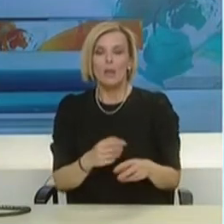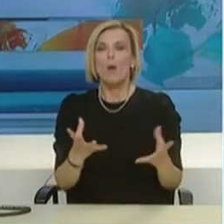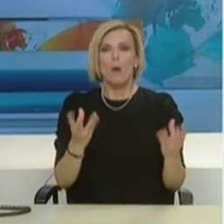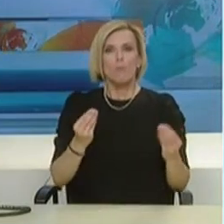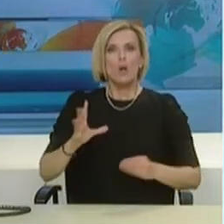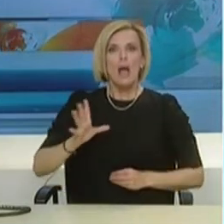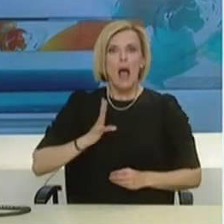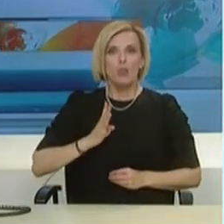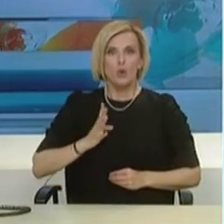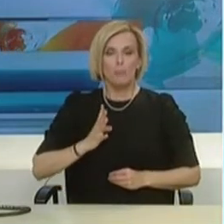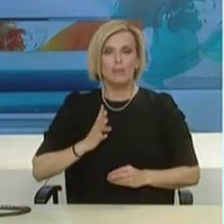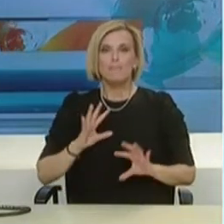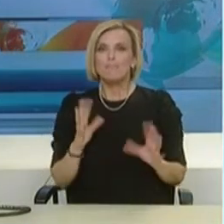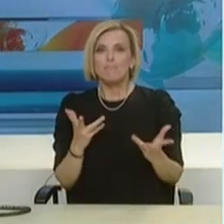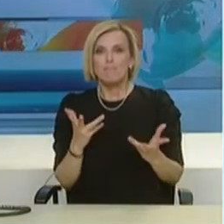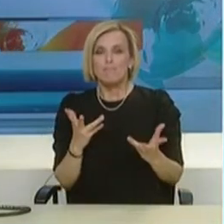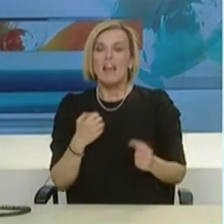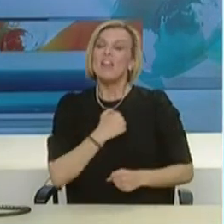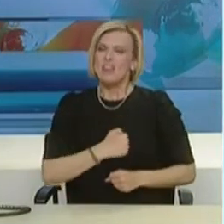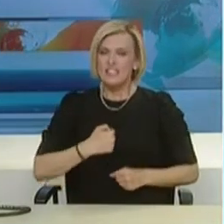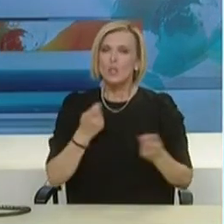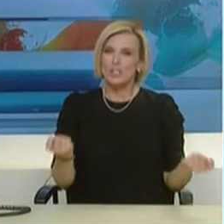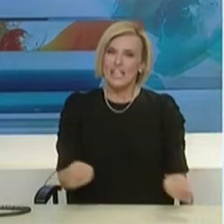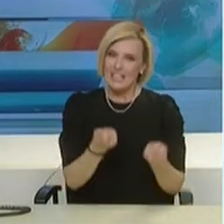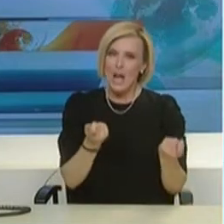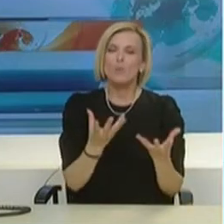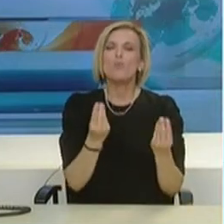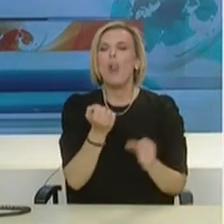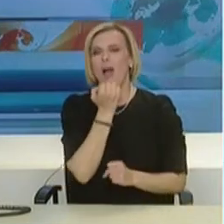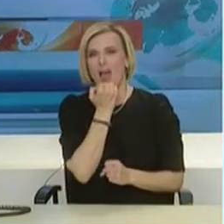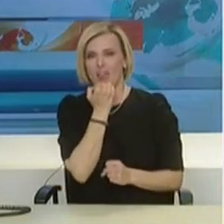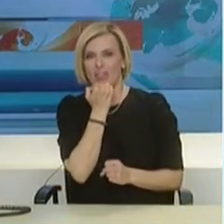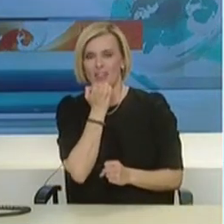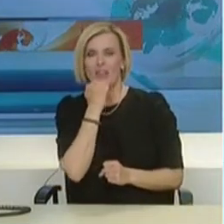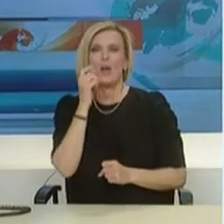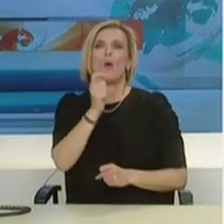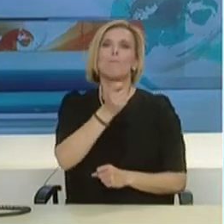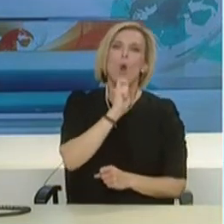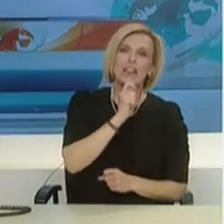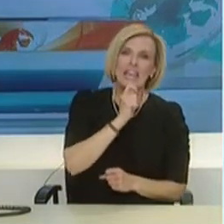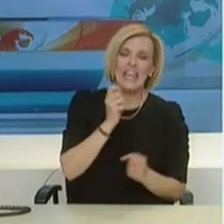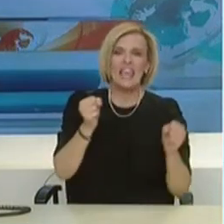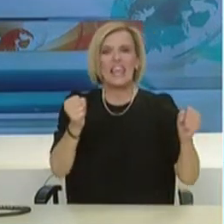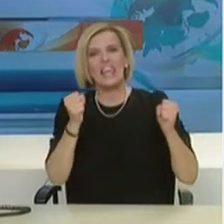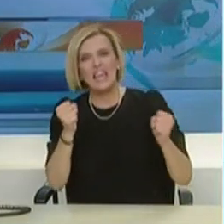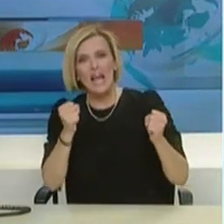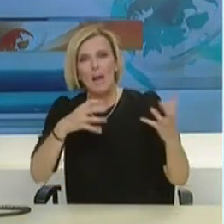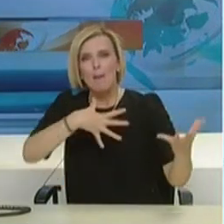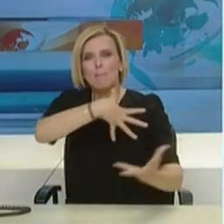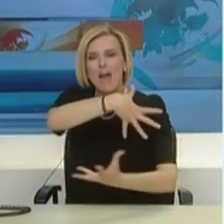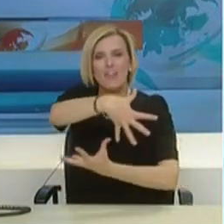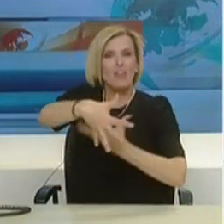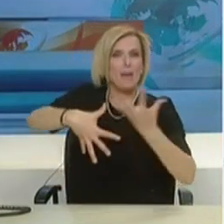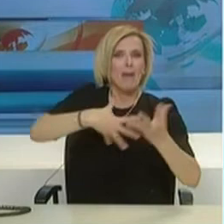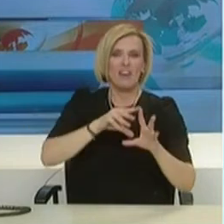να μπλέξουν την επιστήμη με την πολιτική, να μπλέξουν αλήθειες με ψέματα και να κατηδικάσουν στρατηγικές εκ του ασφαλούς.